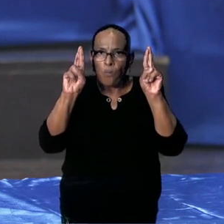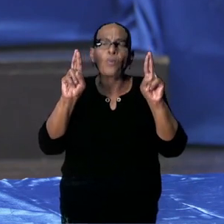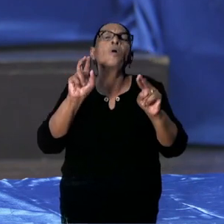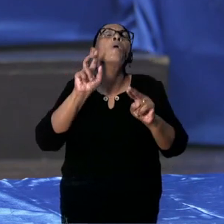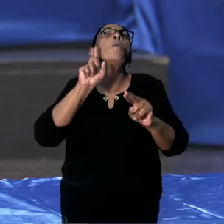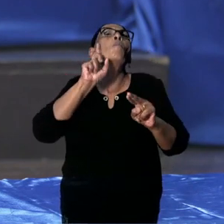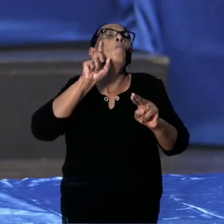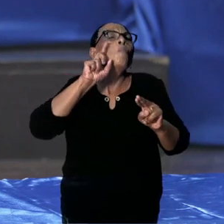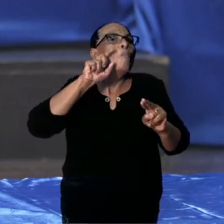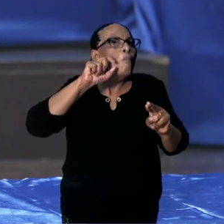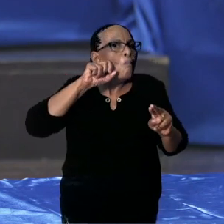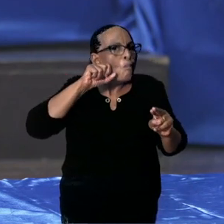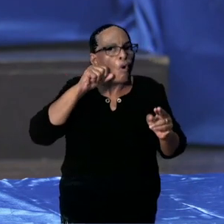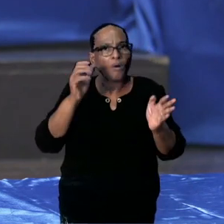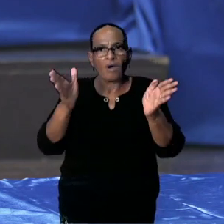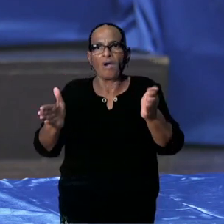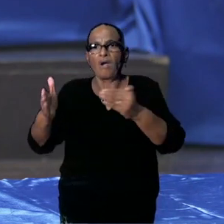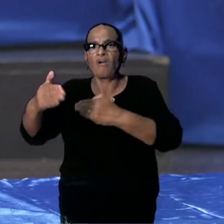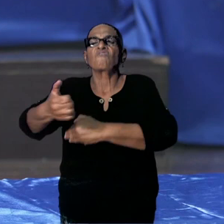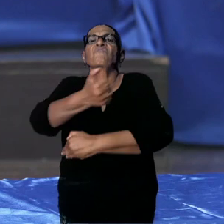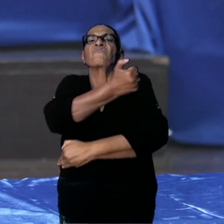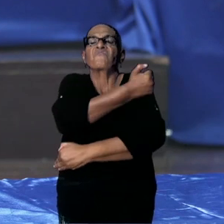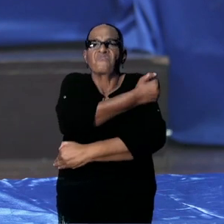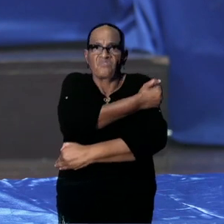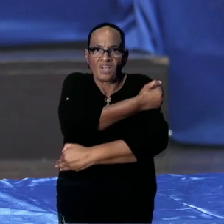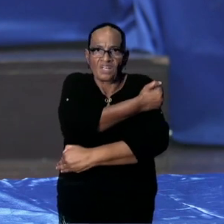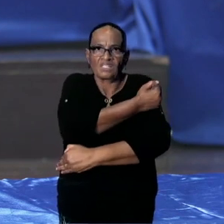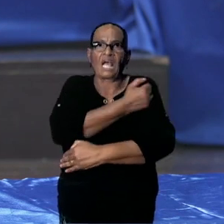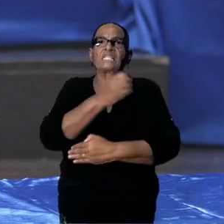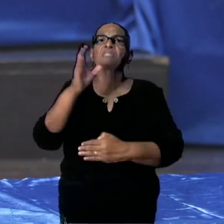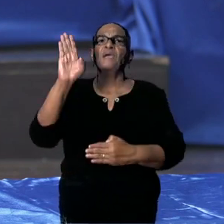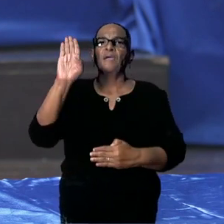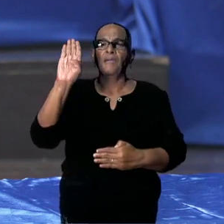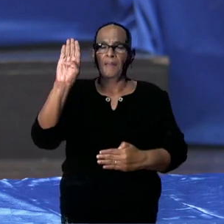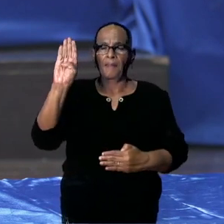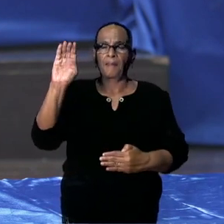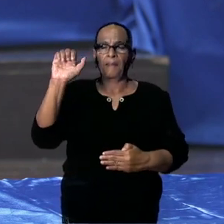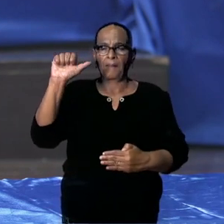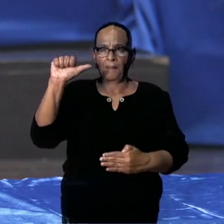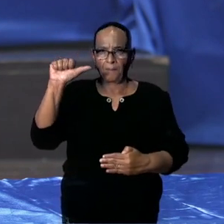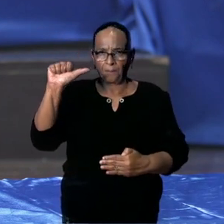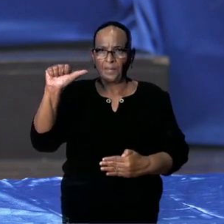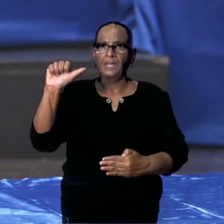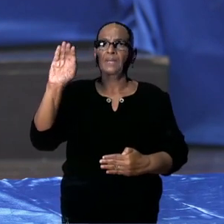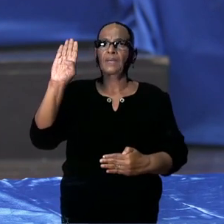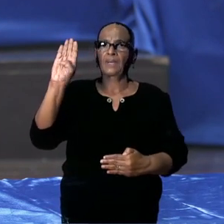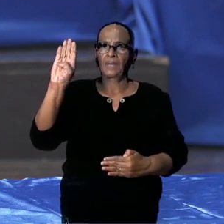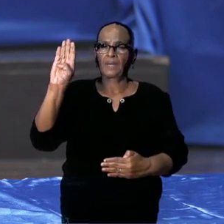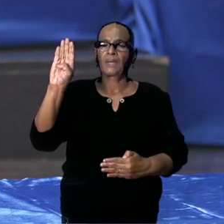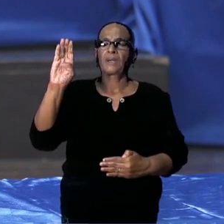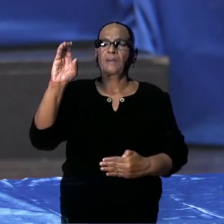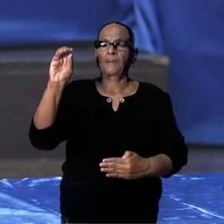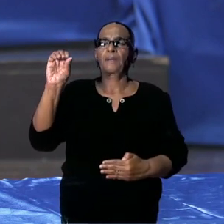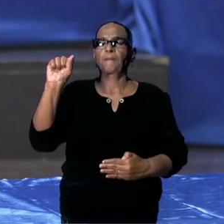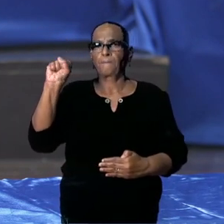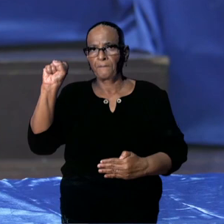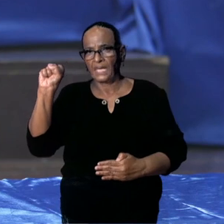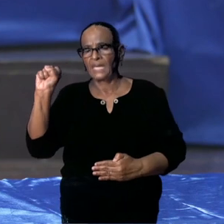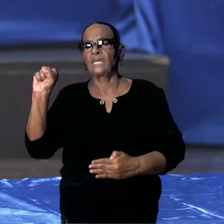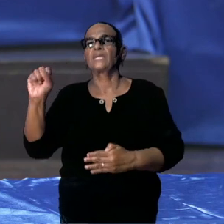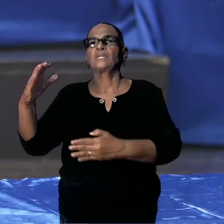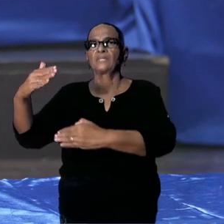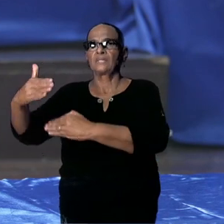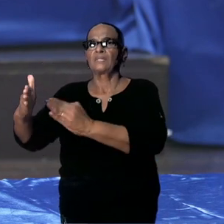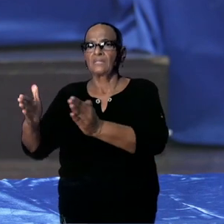een eerste lading als gift uit Barbades, van een gift die Barbades zelf heeft gehad van India.